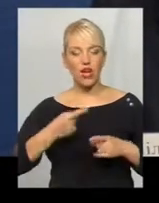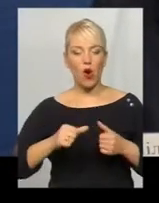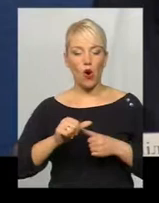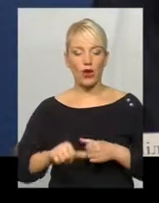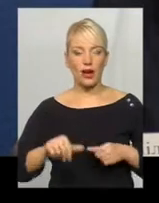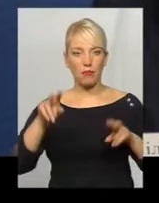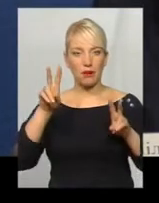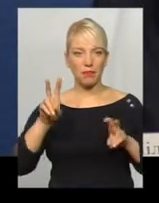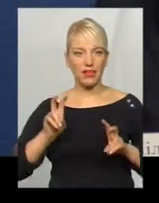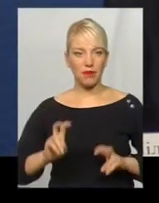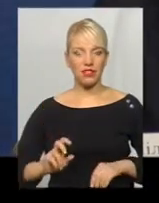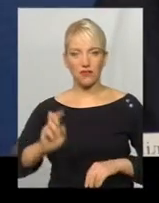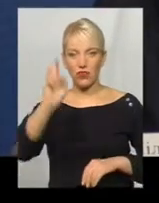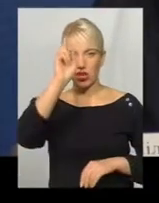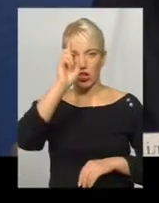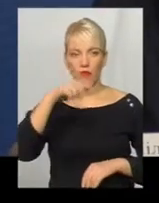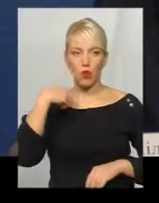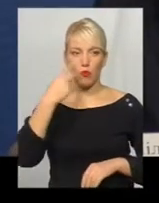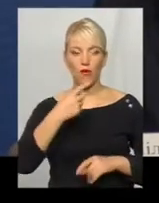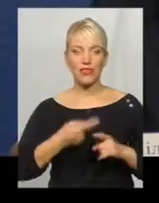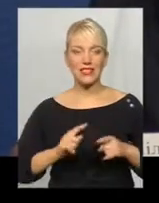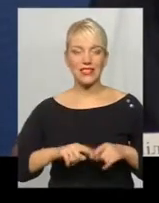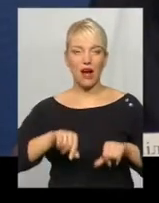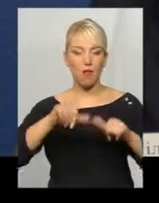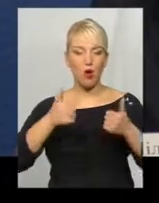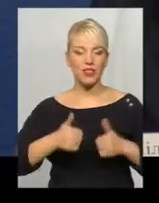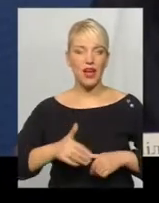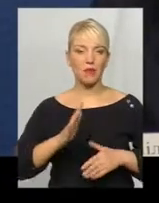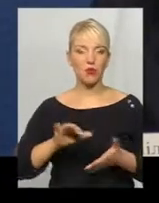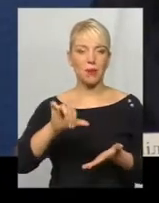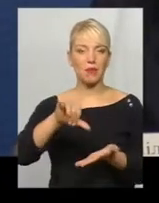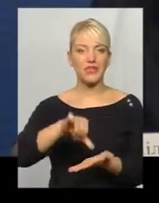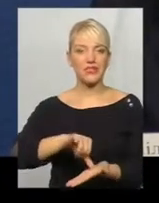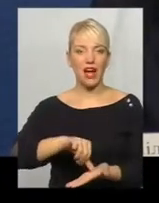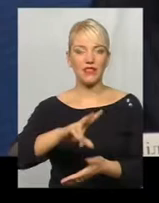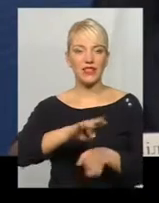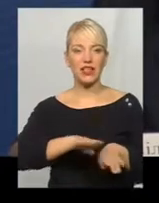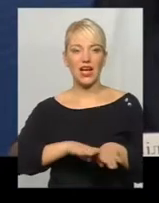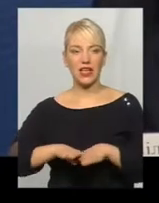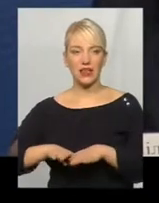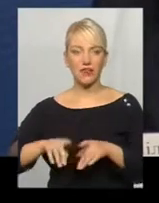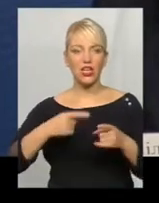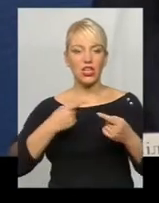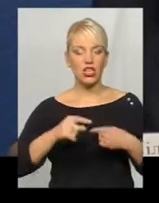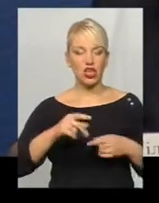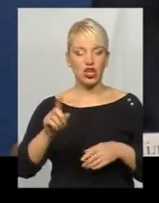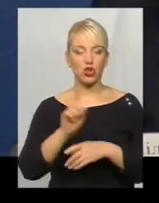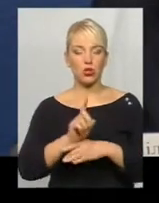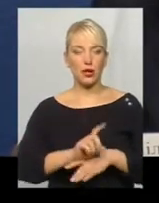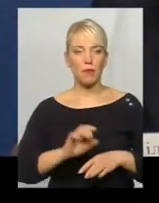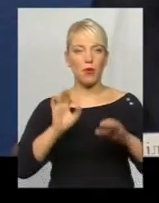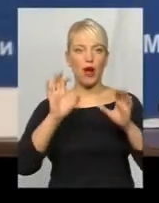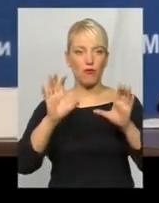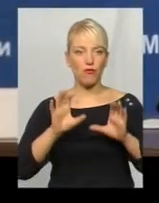державною мовою. І ця модель буде представлена на рівні інших нормативно-правових